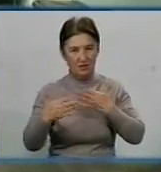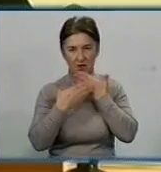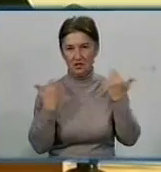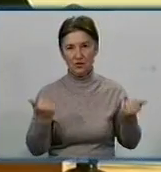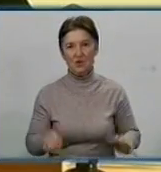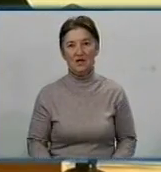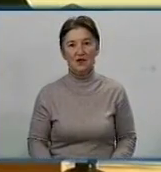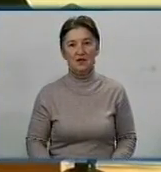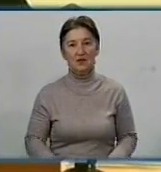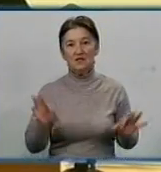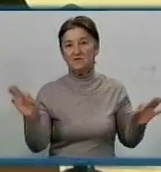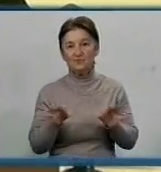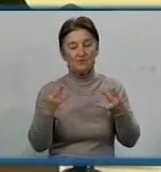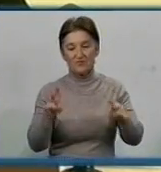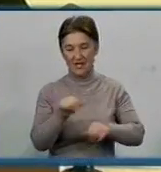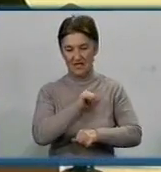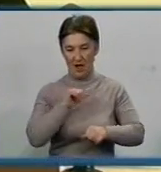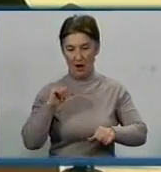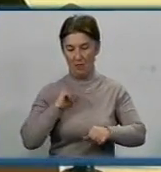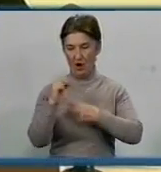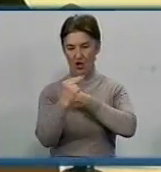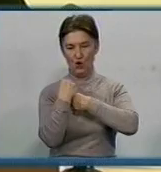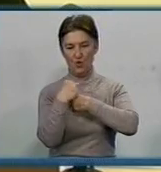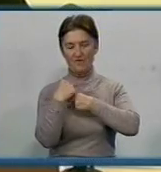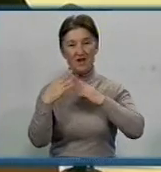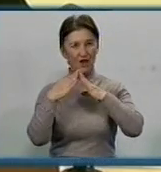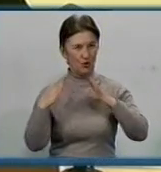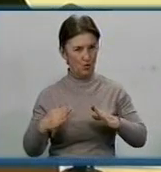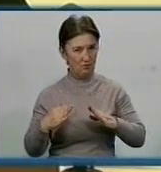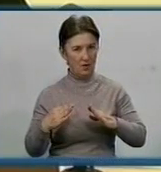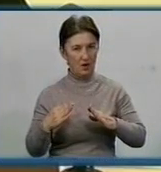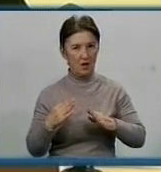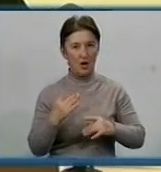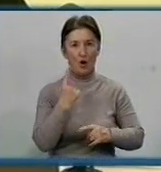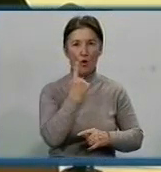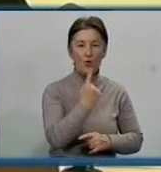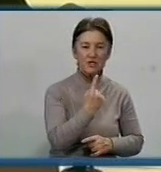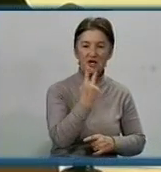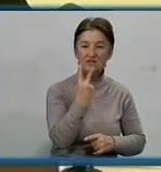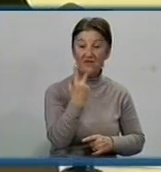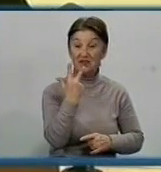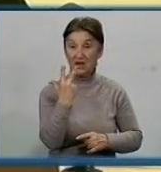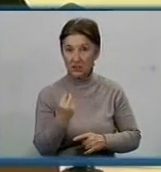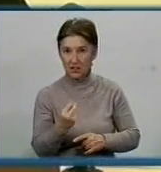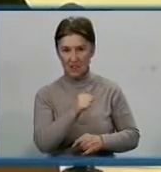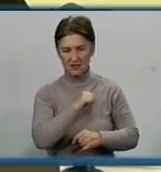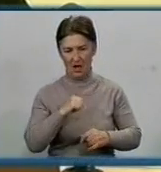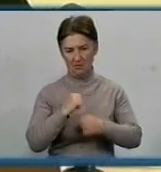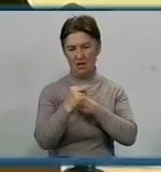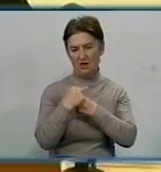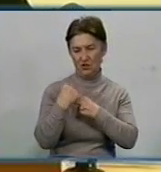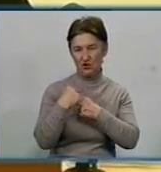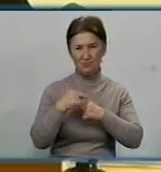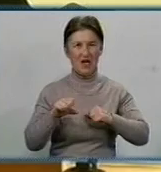Ні в якому разі не слів займатися лікуванням вдома, тому що час, один, два, три дні, коли ми перебуваємо на самолікуванні,